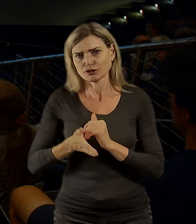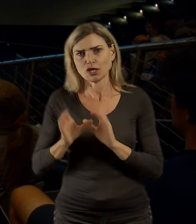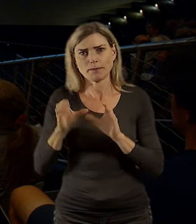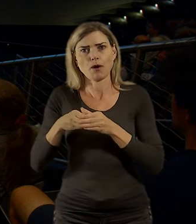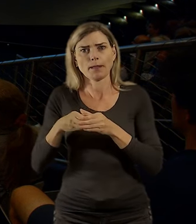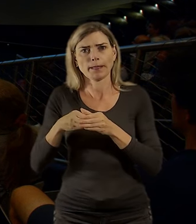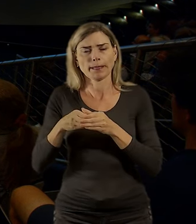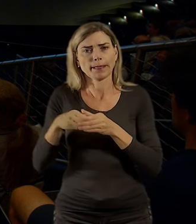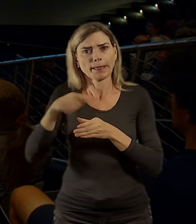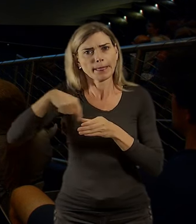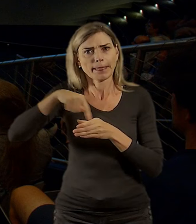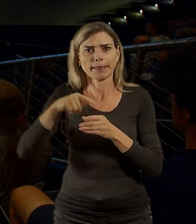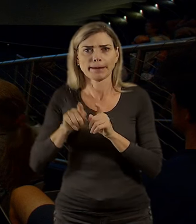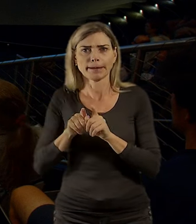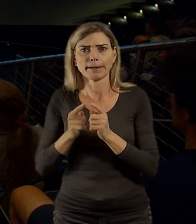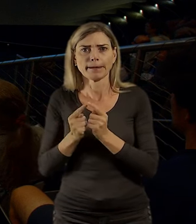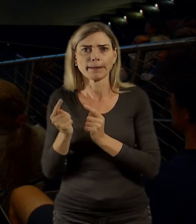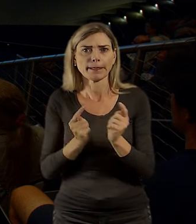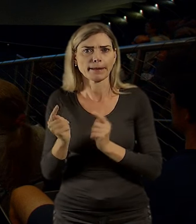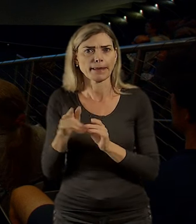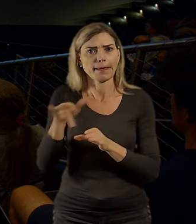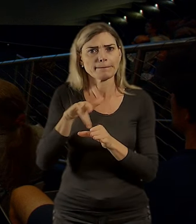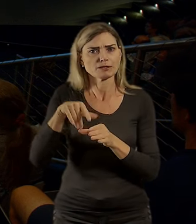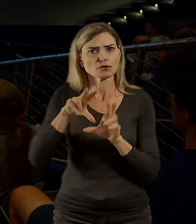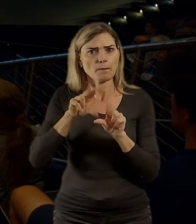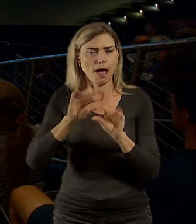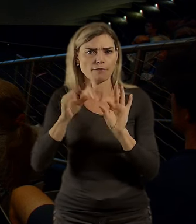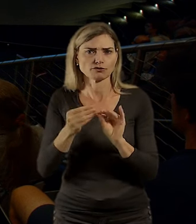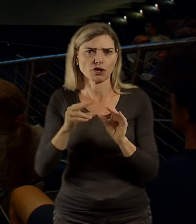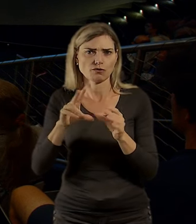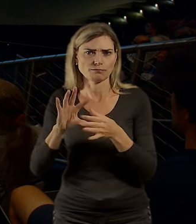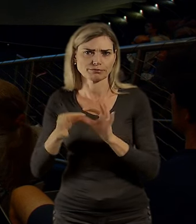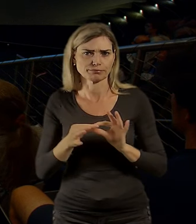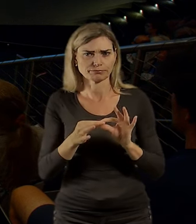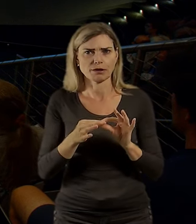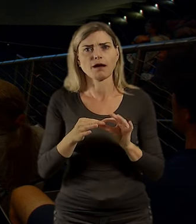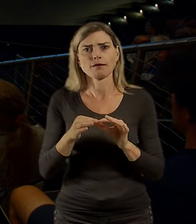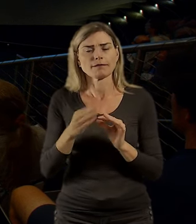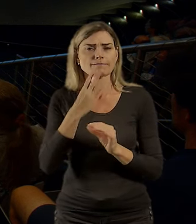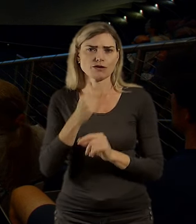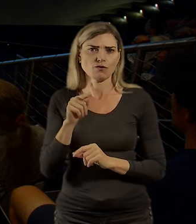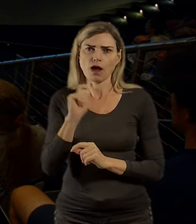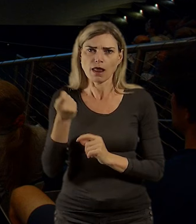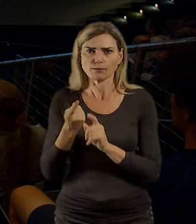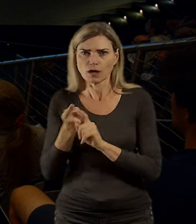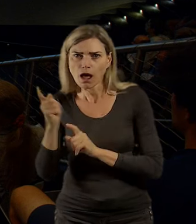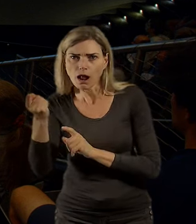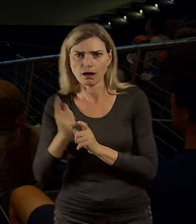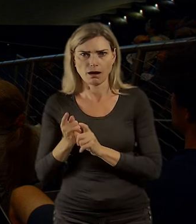nejblíž k tomu zdroji a je to třeba ideálně